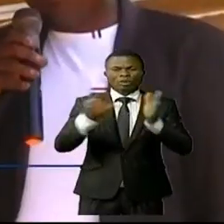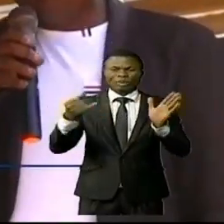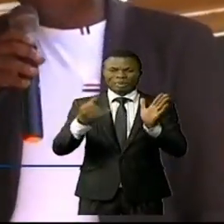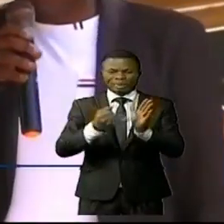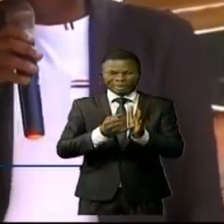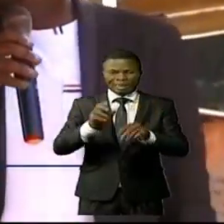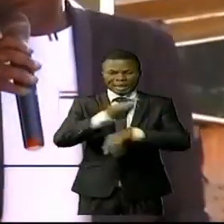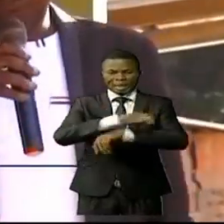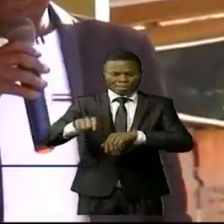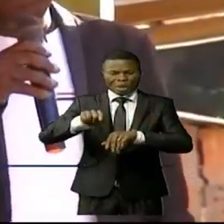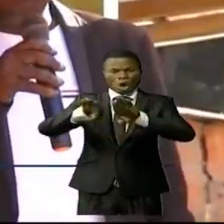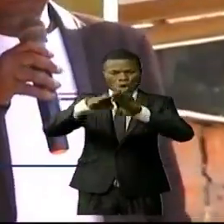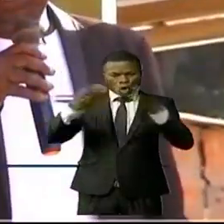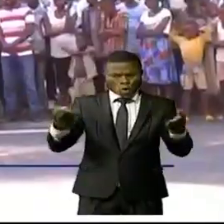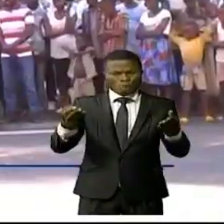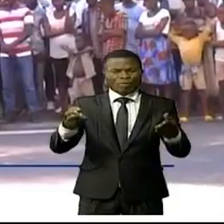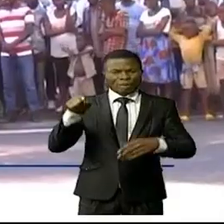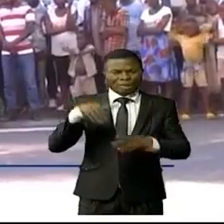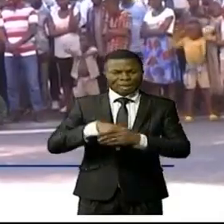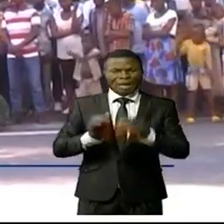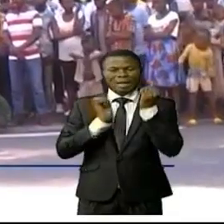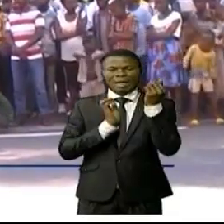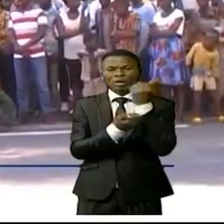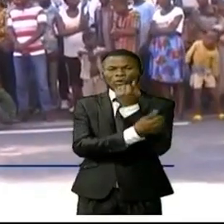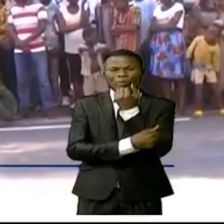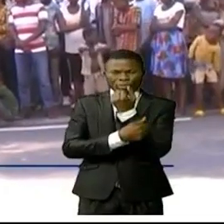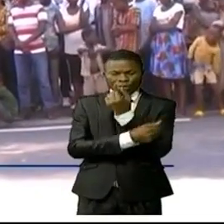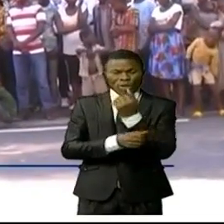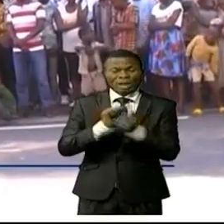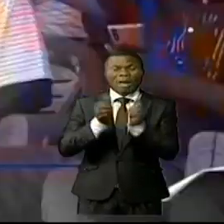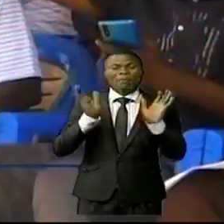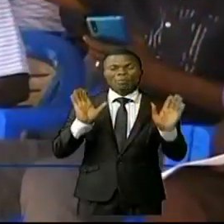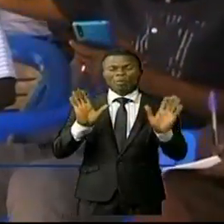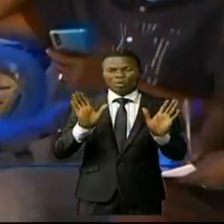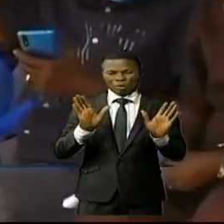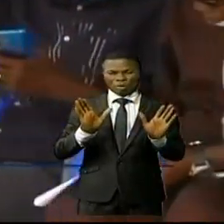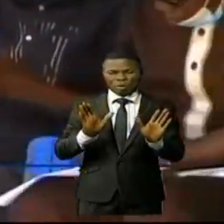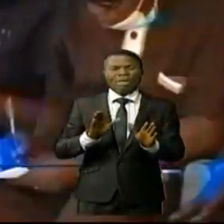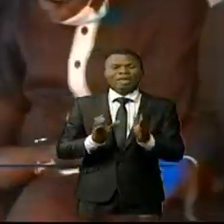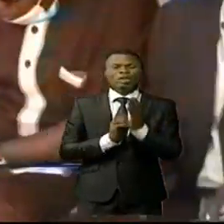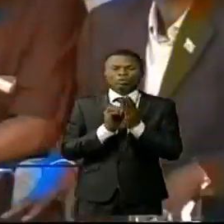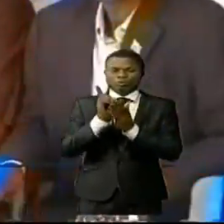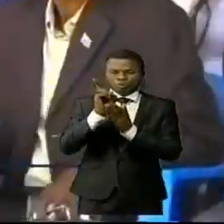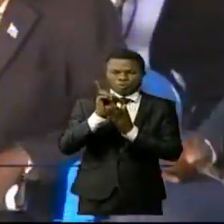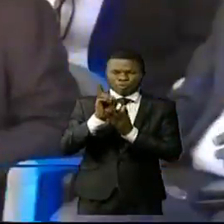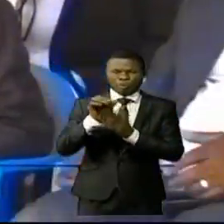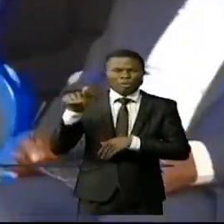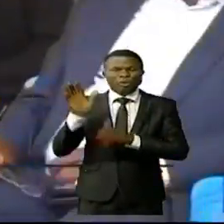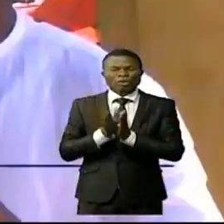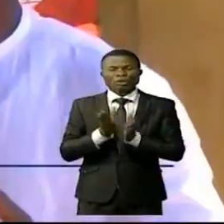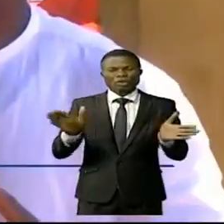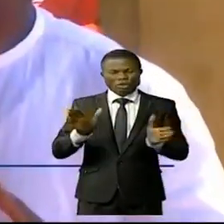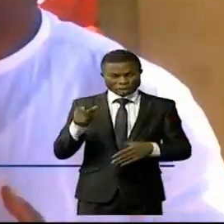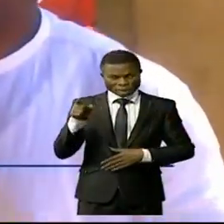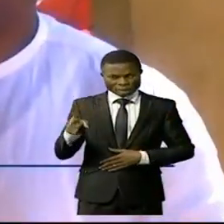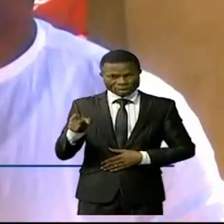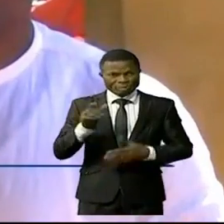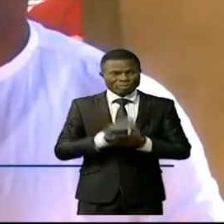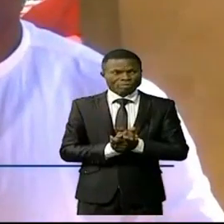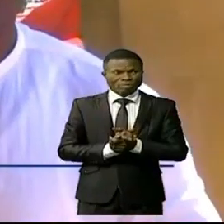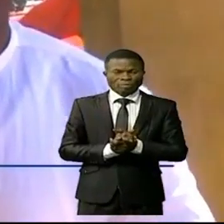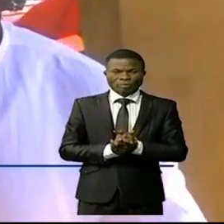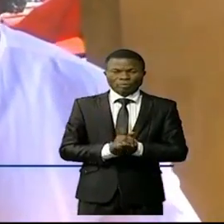pays vont être réhabilités. Un véritable défi que contre-levé le DG de la SCPT. La